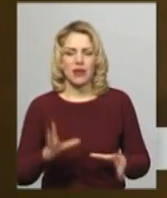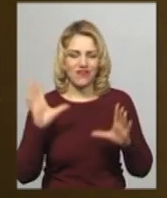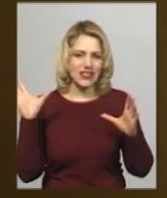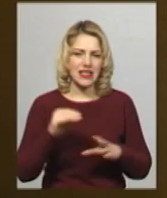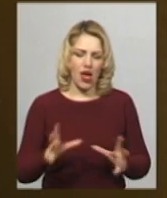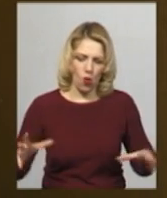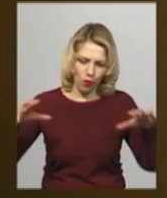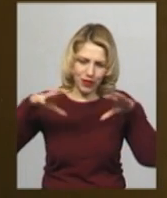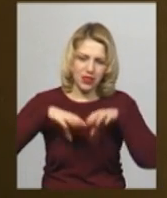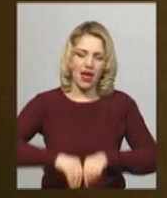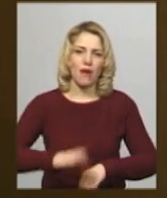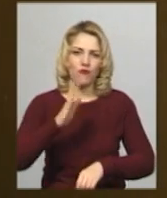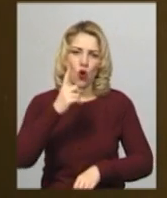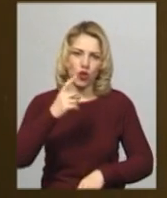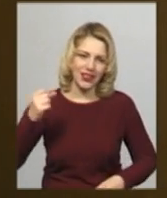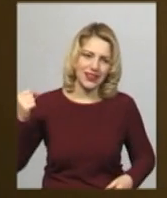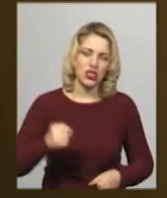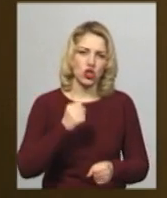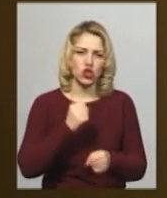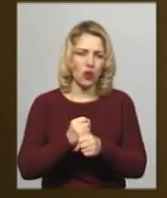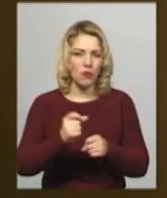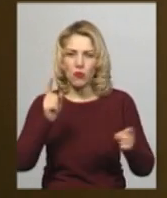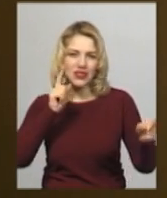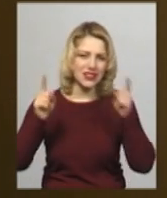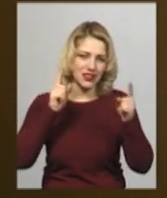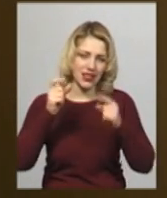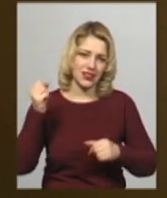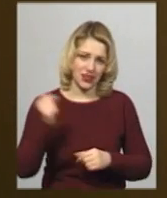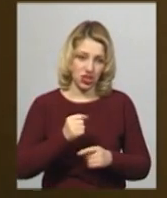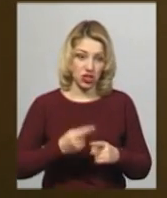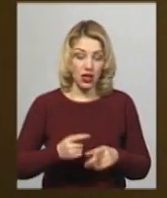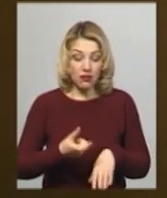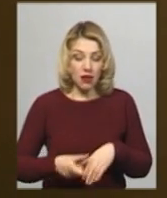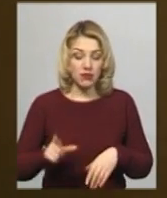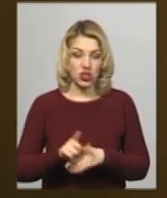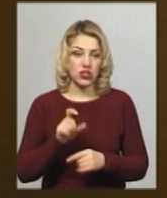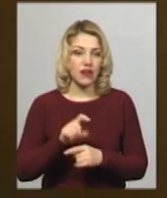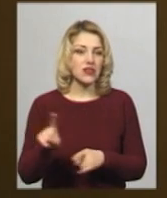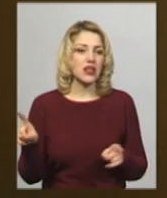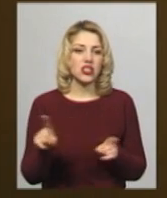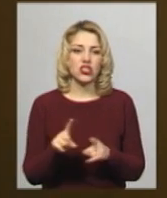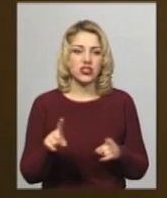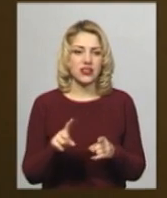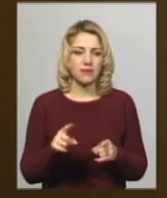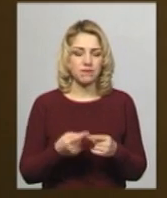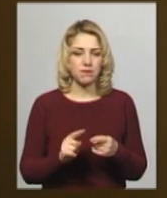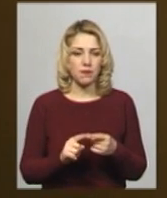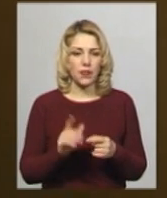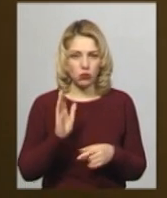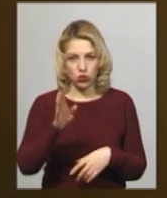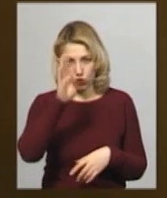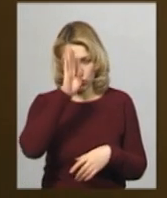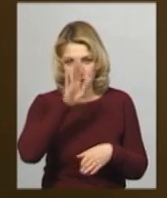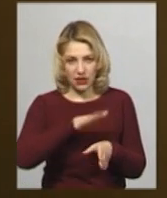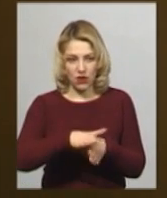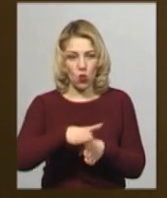і зробимо такий стрес тиждень. Найсладніше завдання – це все, що попереду. Найсладніше завдання будуть хлопці